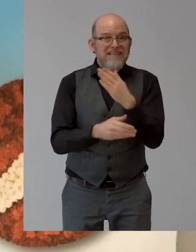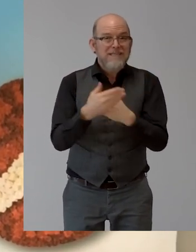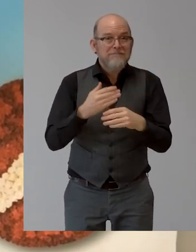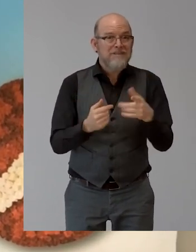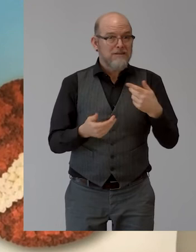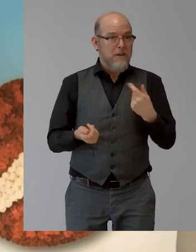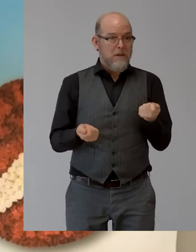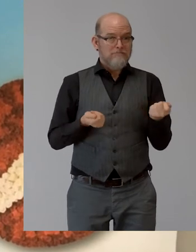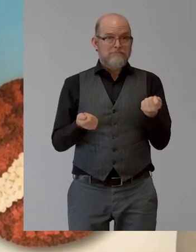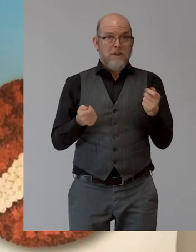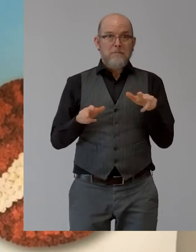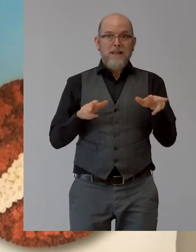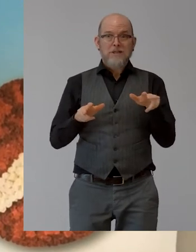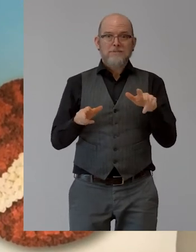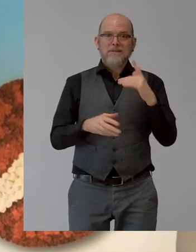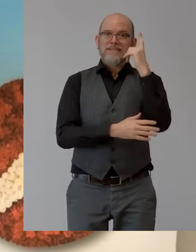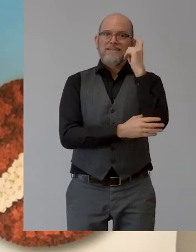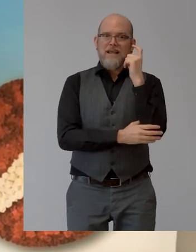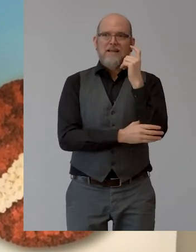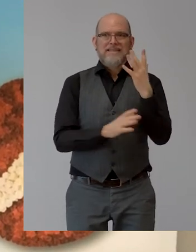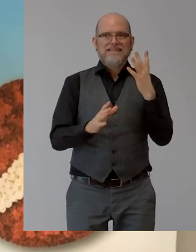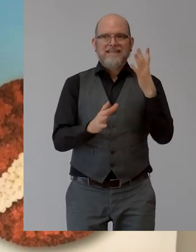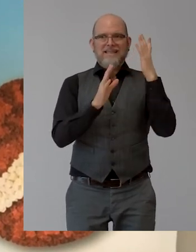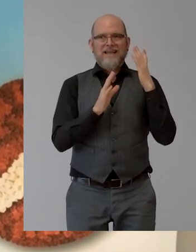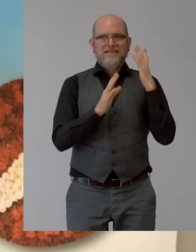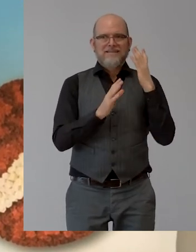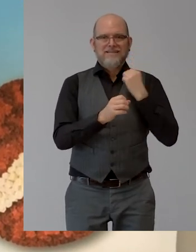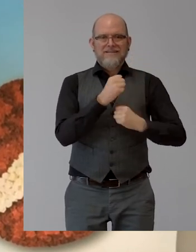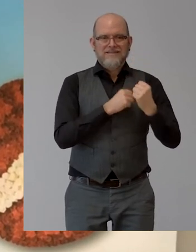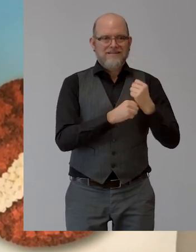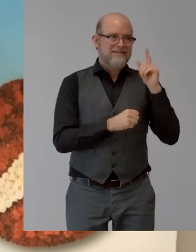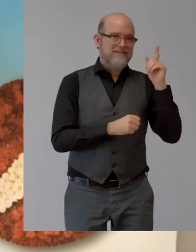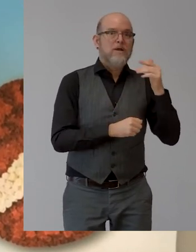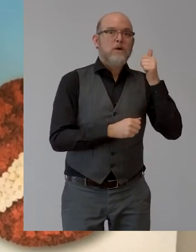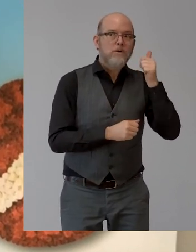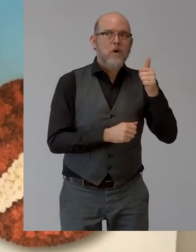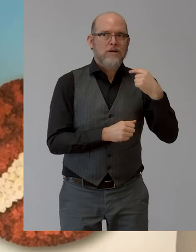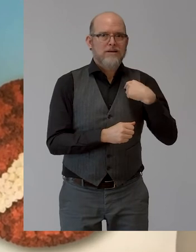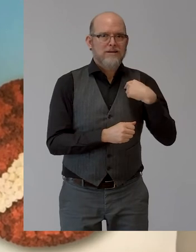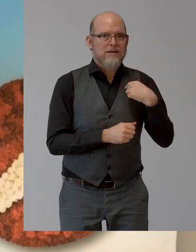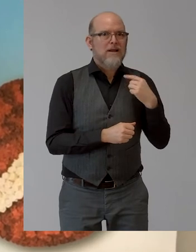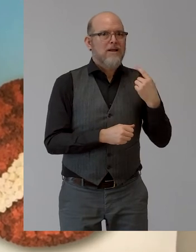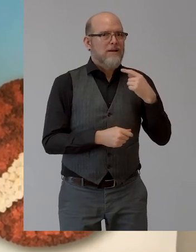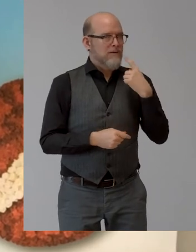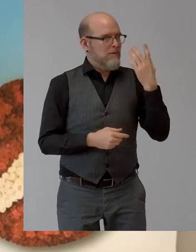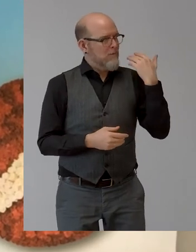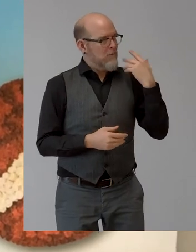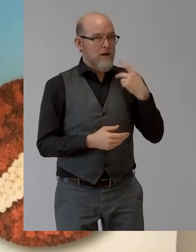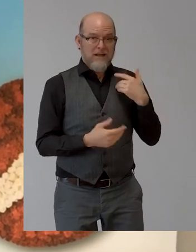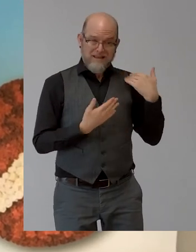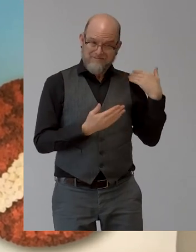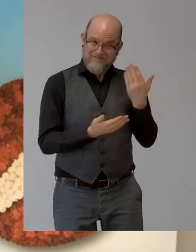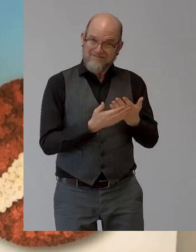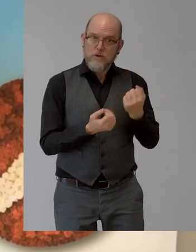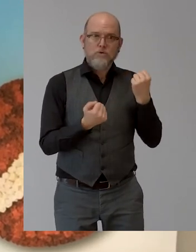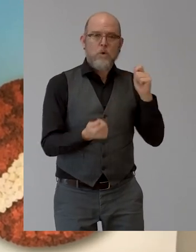ago, is utmost important. And for us, it has really been the game changer. Because even if you don't have to convince